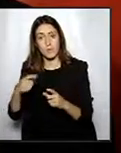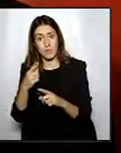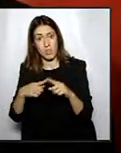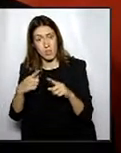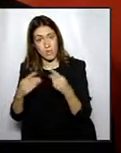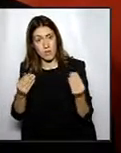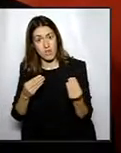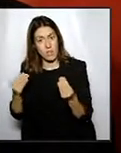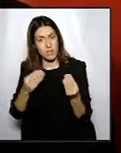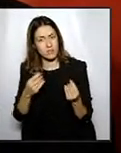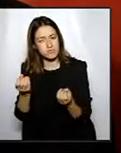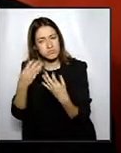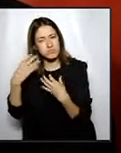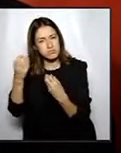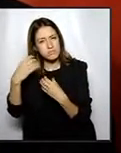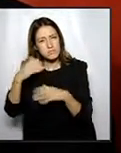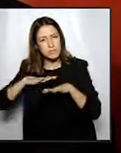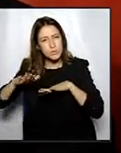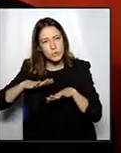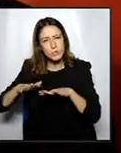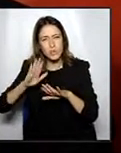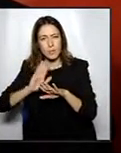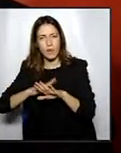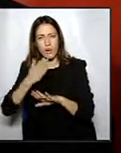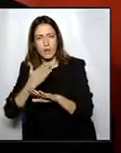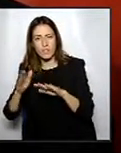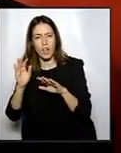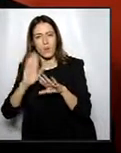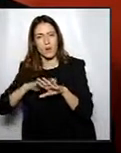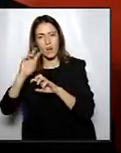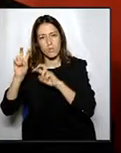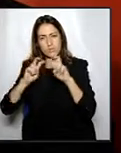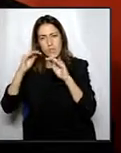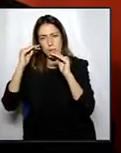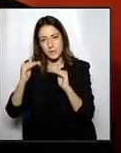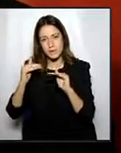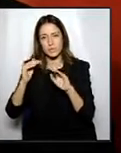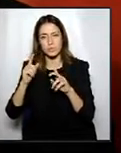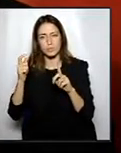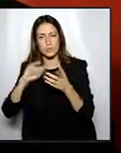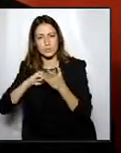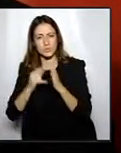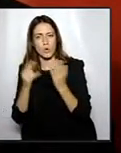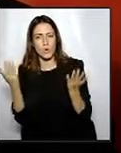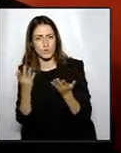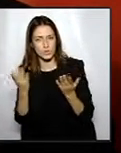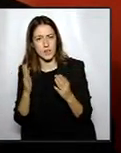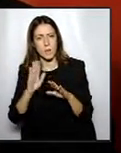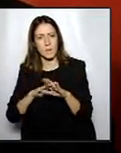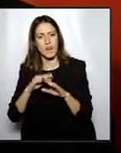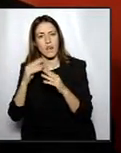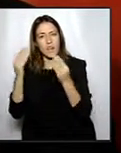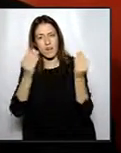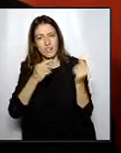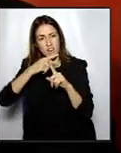veiem cap informació ni cap moviment per part del seu tutor per a contrarrestar mesures urgents per a disminuir el nivell d